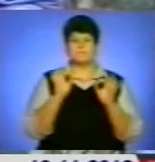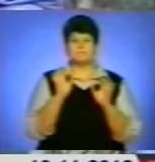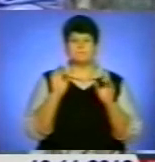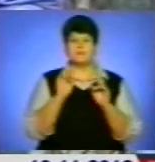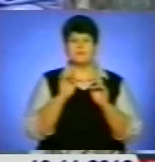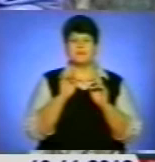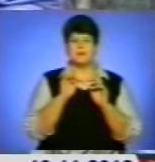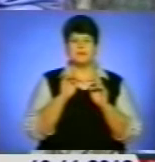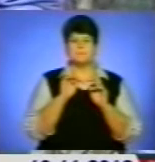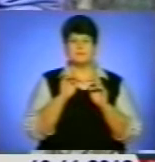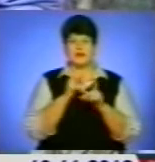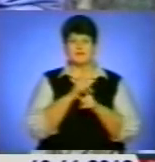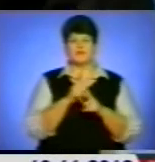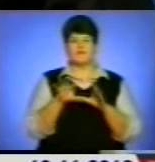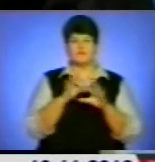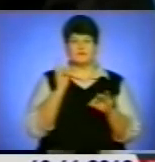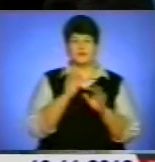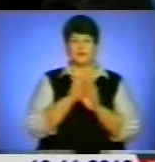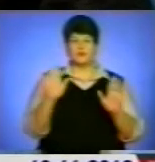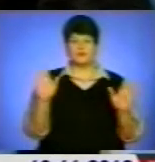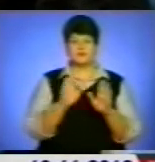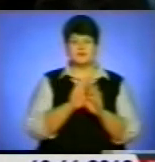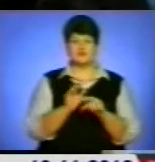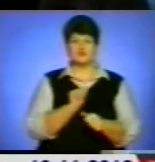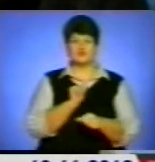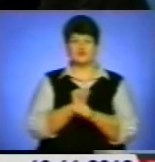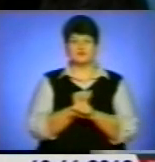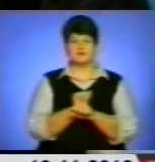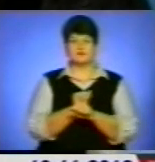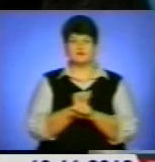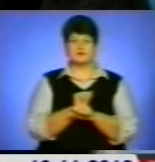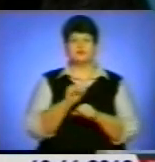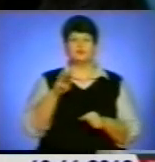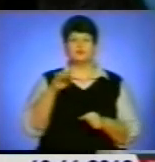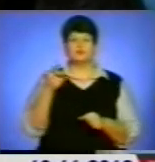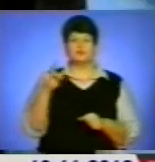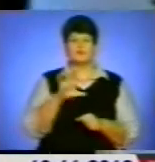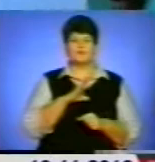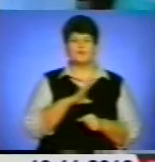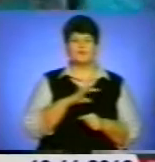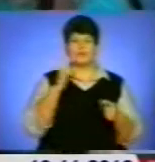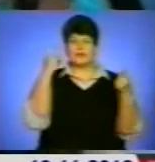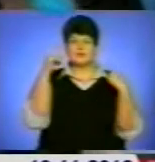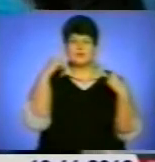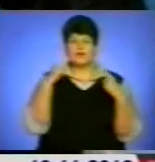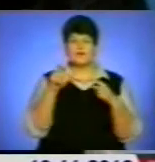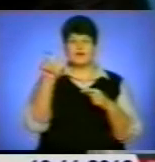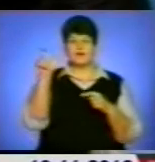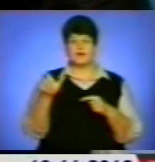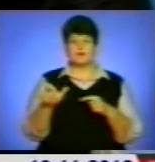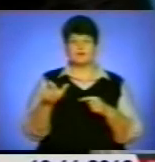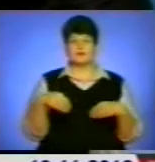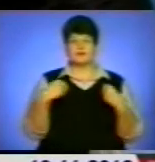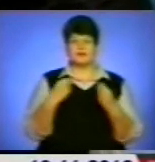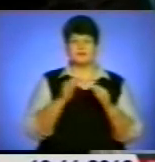думку, зупинився за крок до півфіналу. Тур був казковий герой, там треба було, ну і мені там дали співати